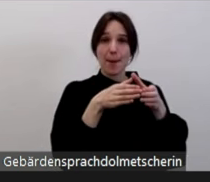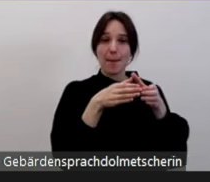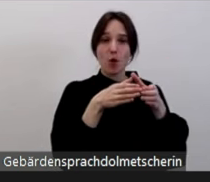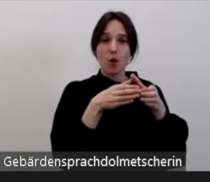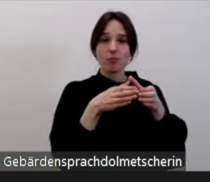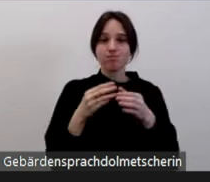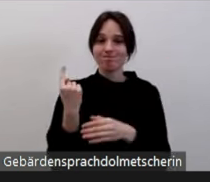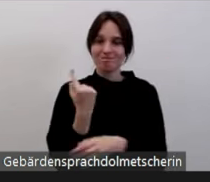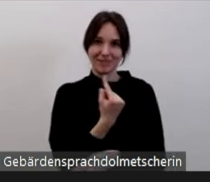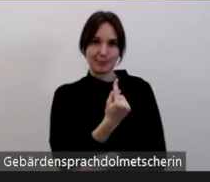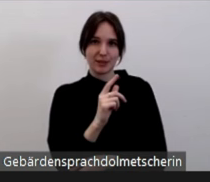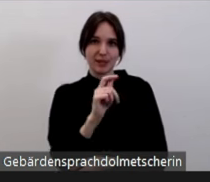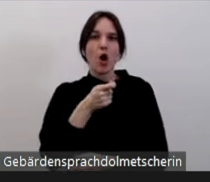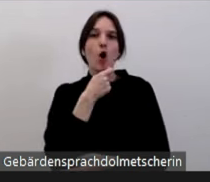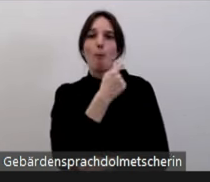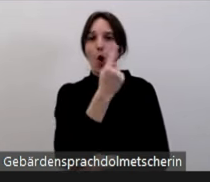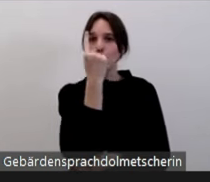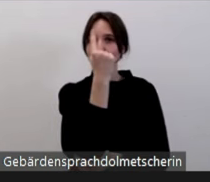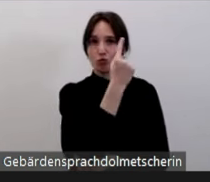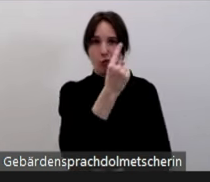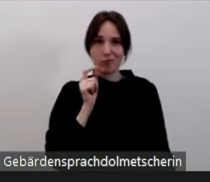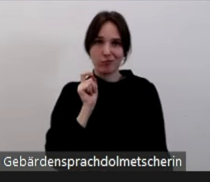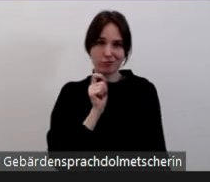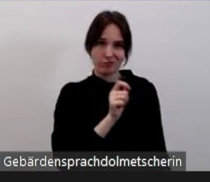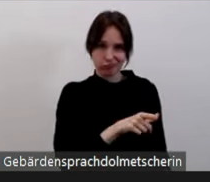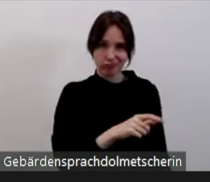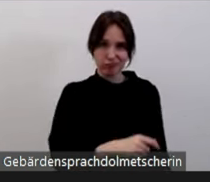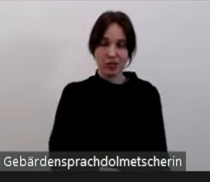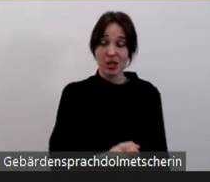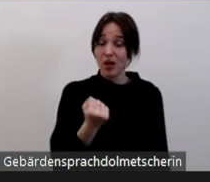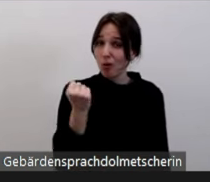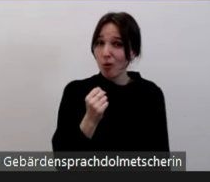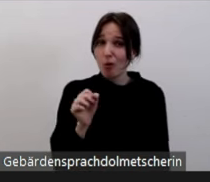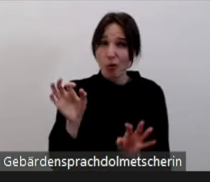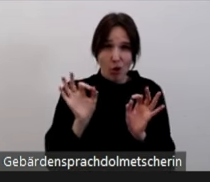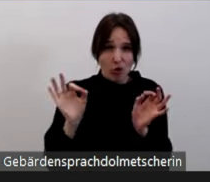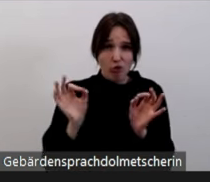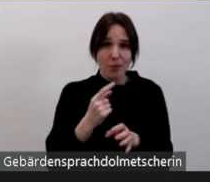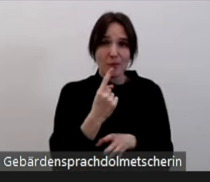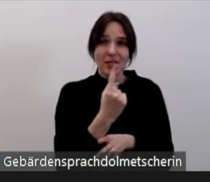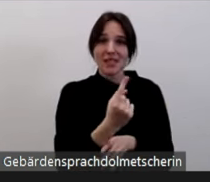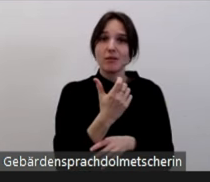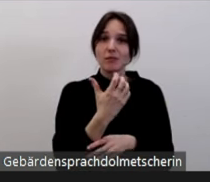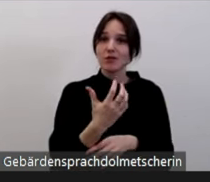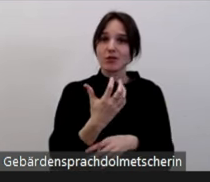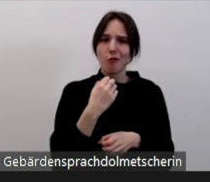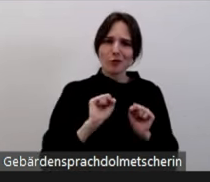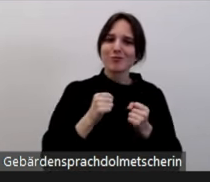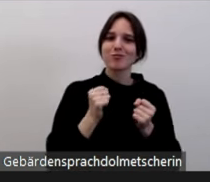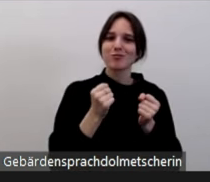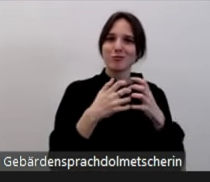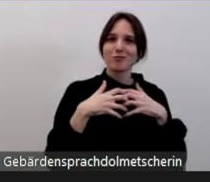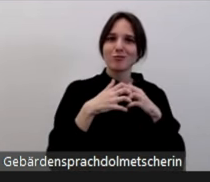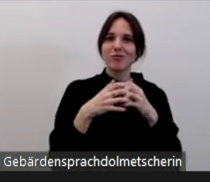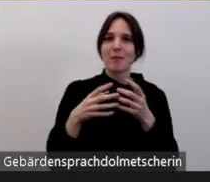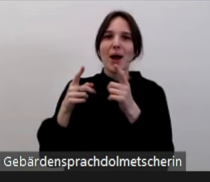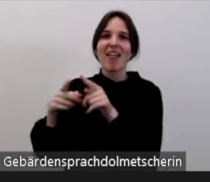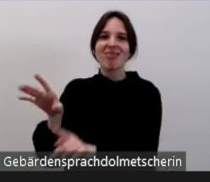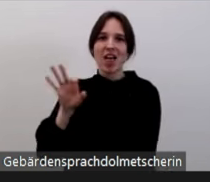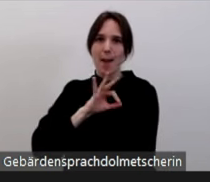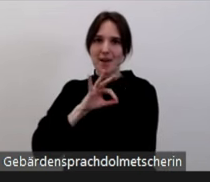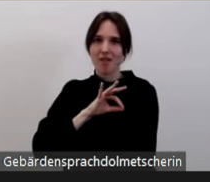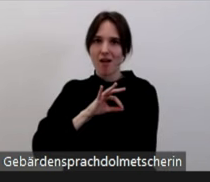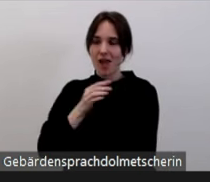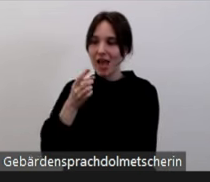kommunale Gleichstellung voranzubringen, dass die wirklich mittlerweile auch eine Morddrohung von jemandem aus einer anderen Partei, aus einer